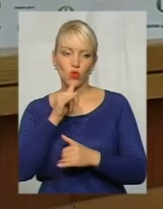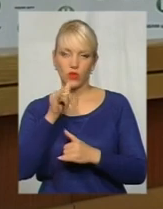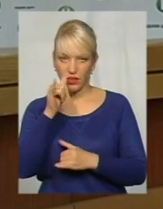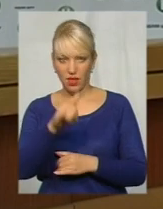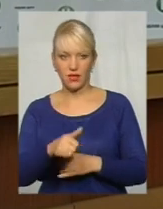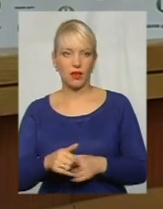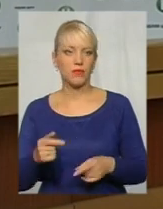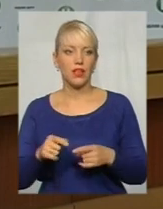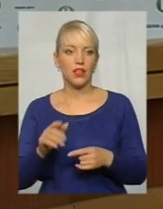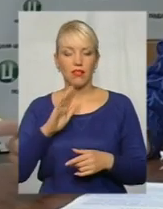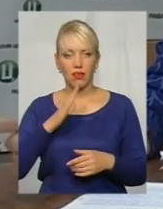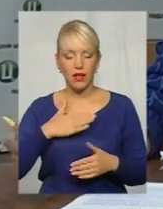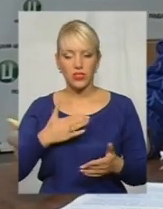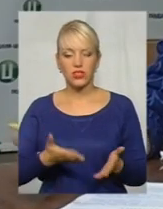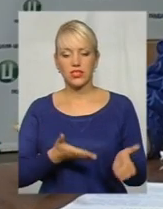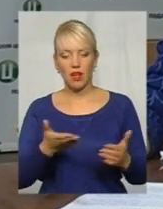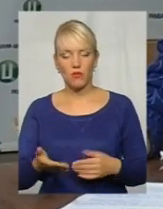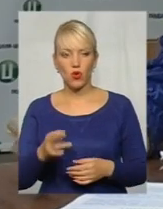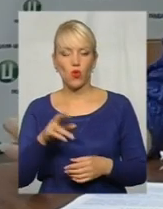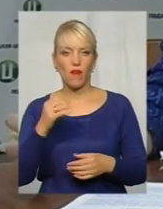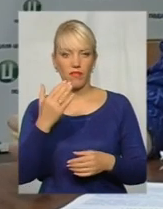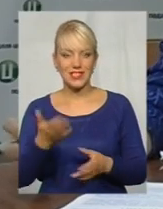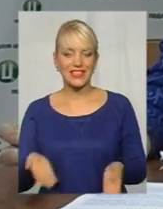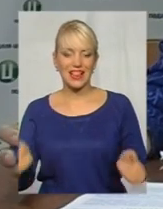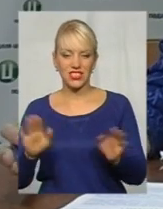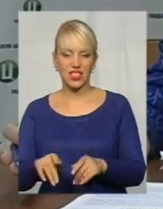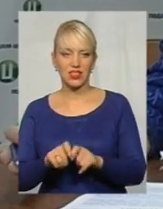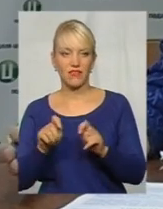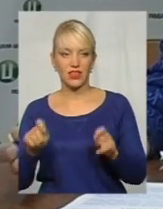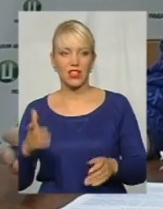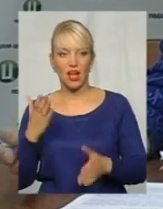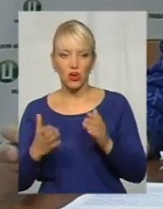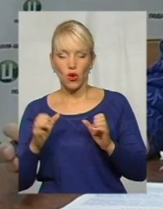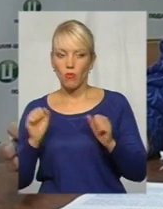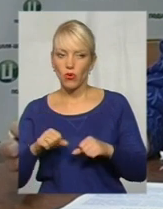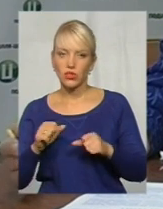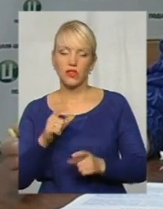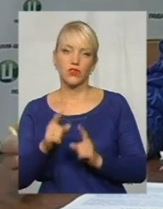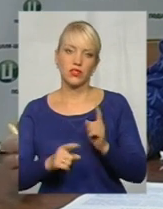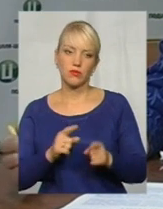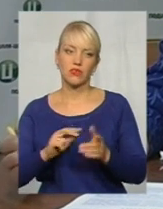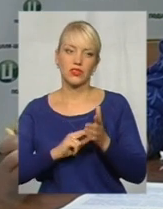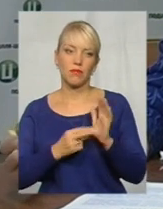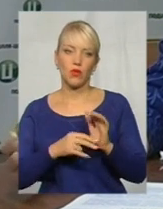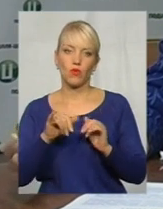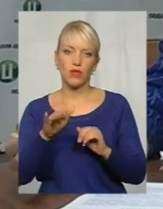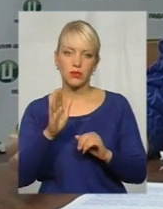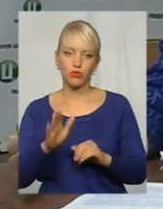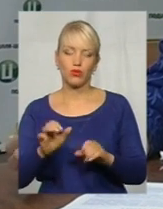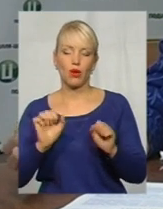Наші запрошення до вас залишається відкритим. Якщо, можливо, зміняться плани і у вас буде можливість